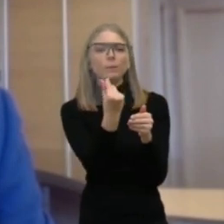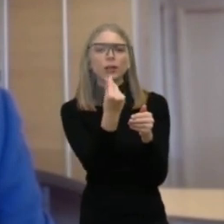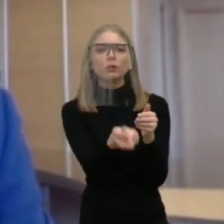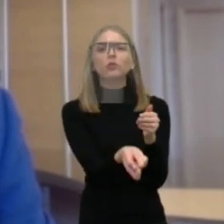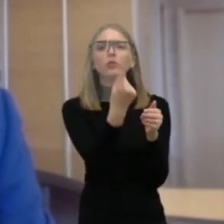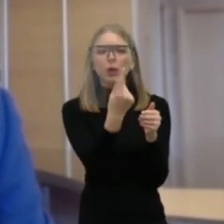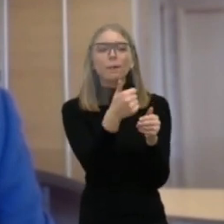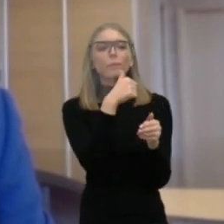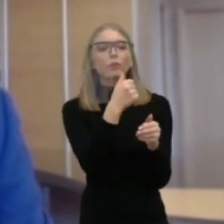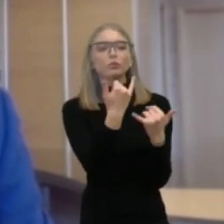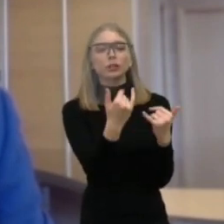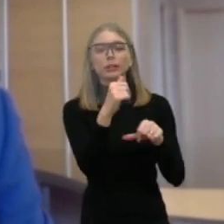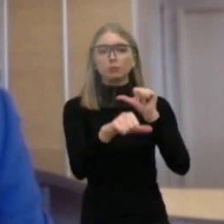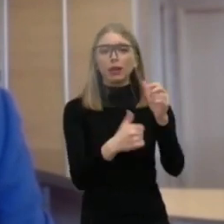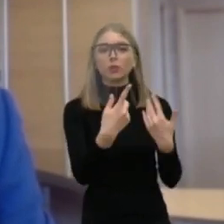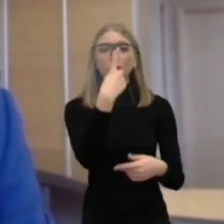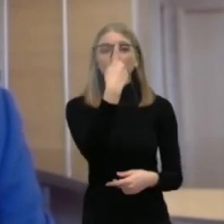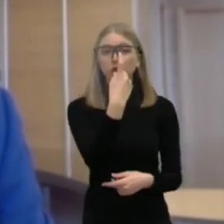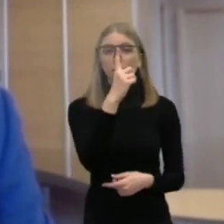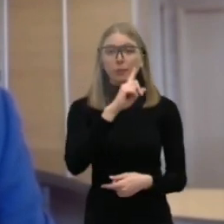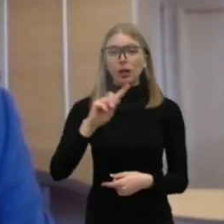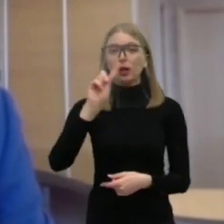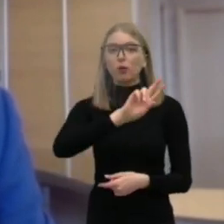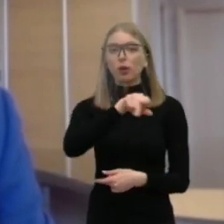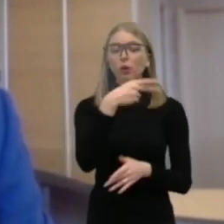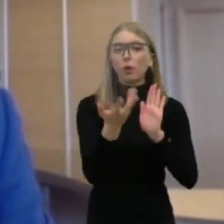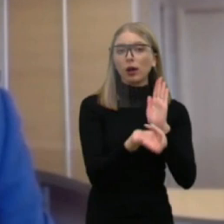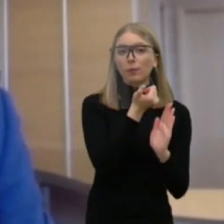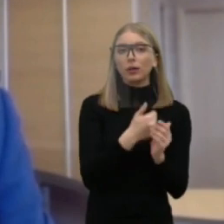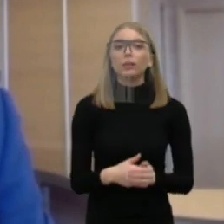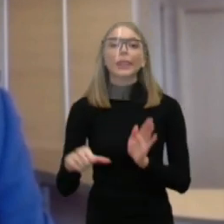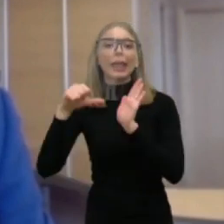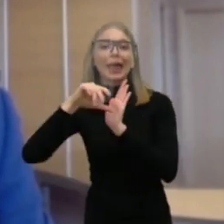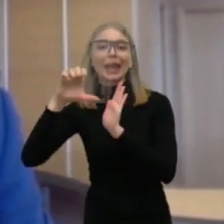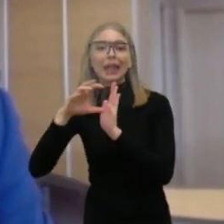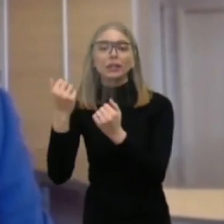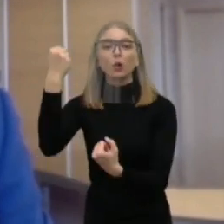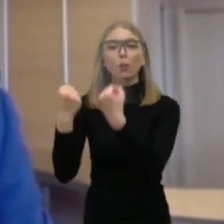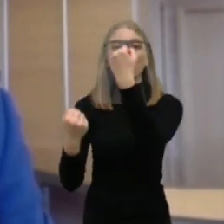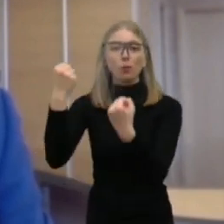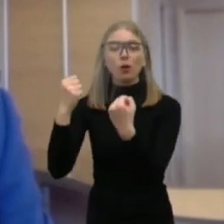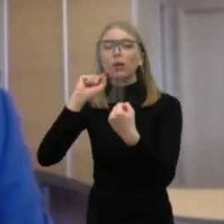milijonų eurų. Iš jų bus kompensuojami toliau elektromobiliai. Jų įsidyjimas.